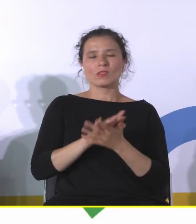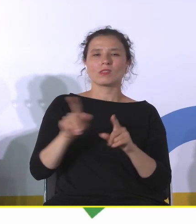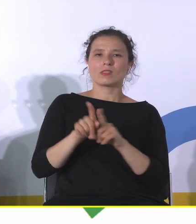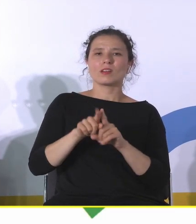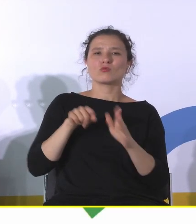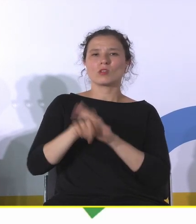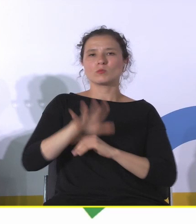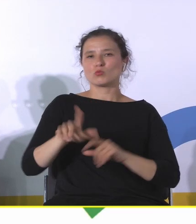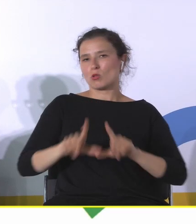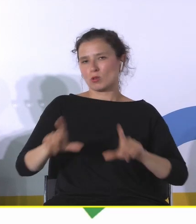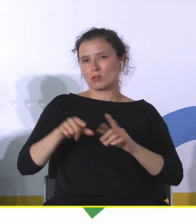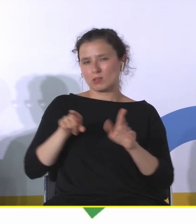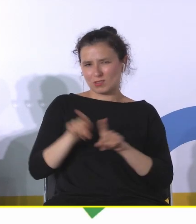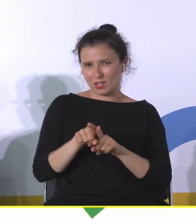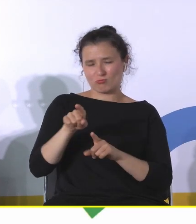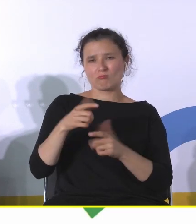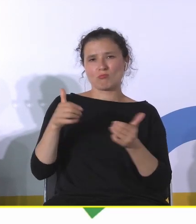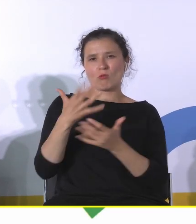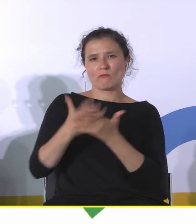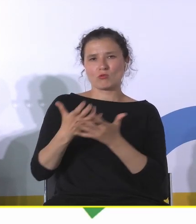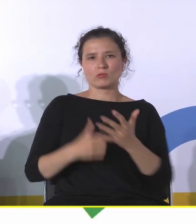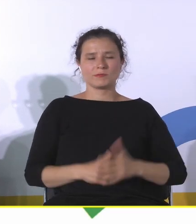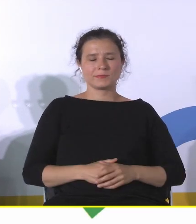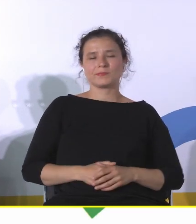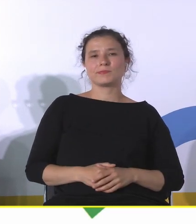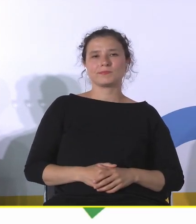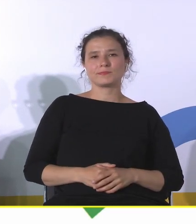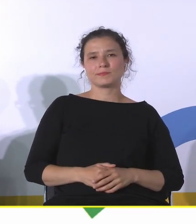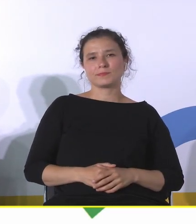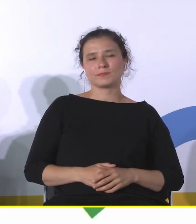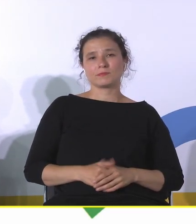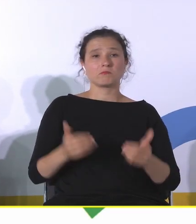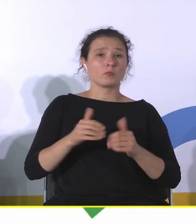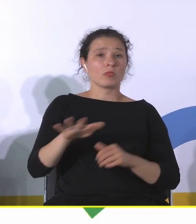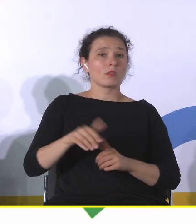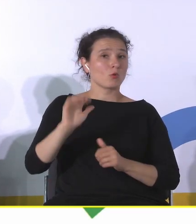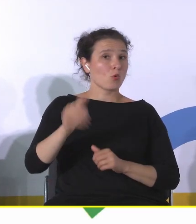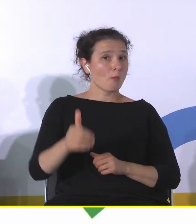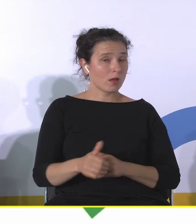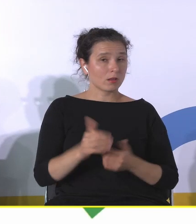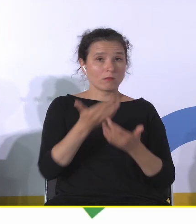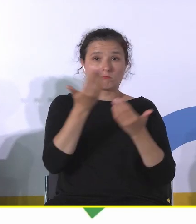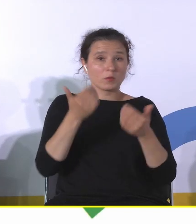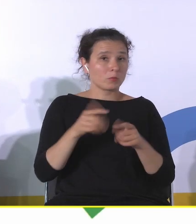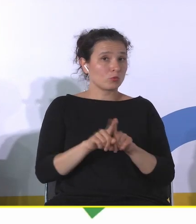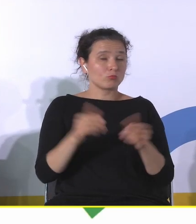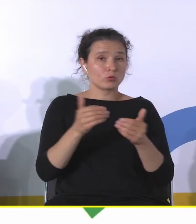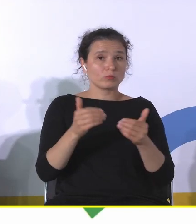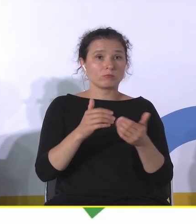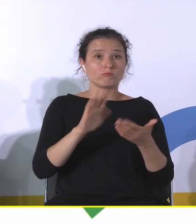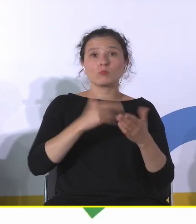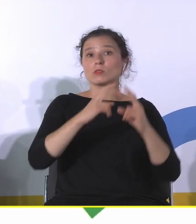społeczności lokalnej. I to może być teren kopalni, ale to może być, nie wiem, zamek, tak jak